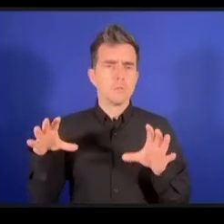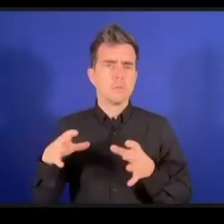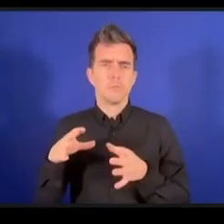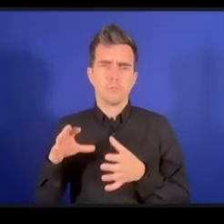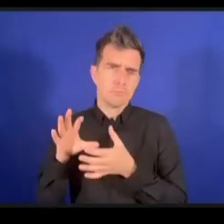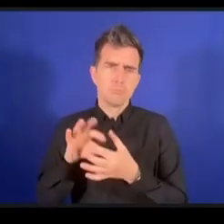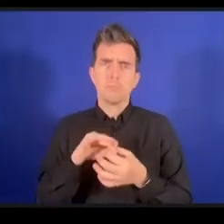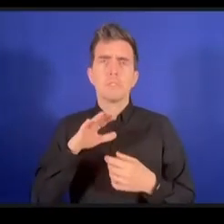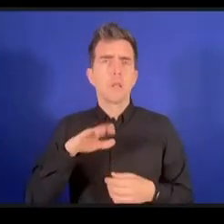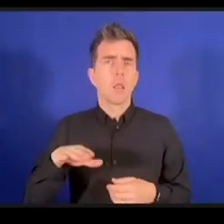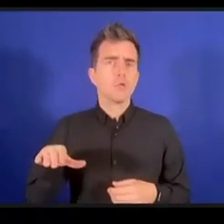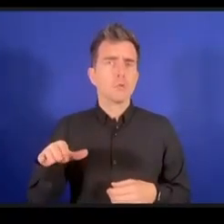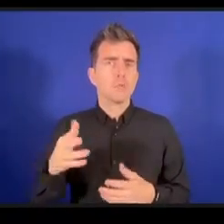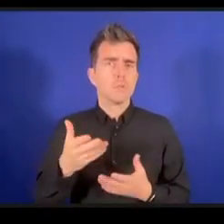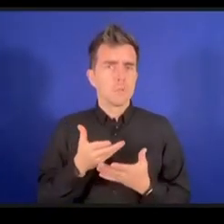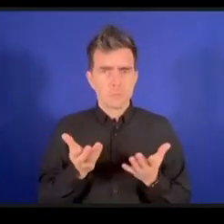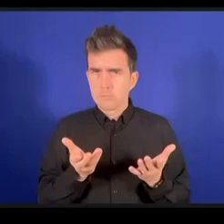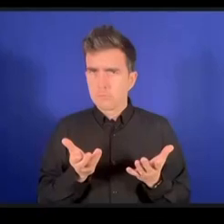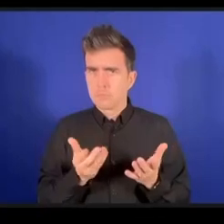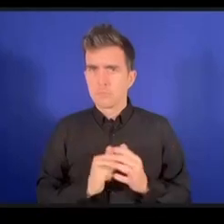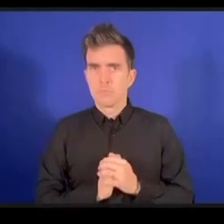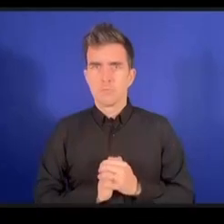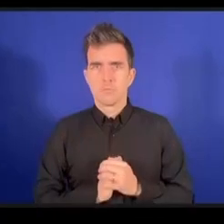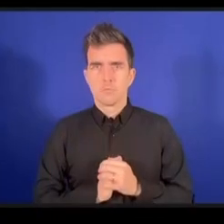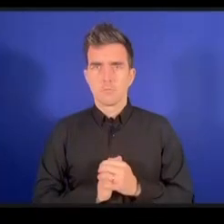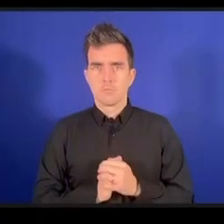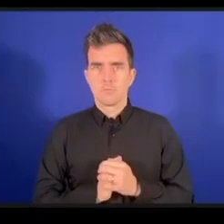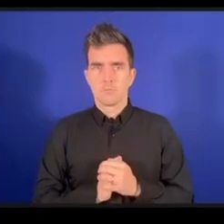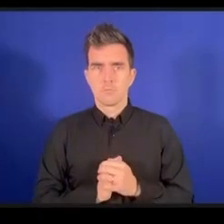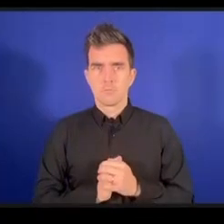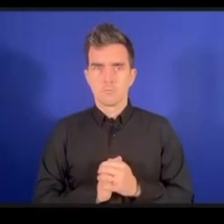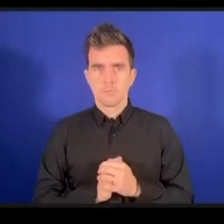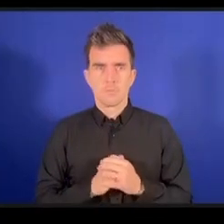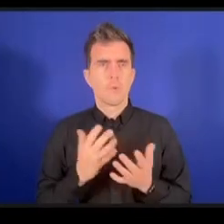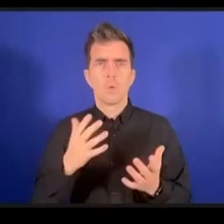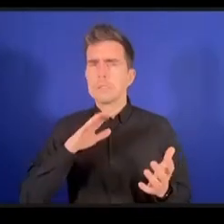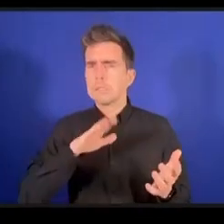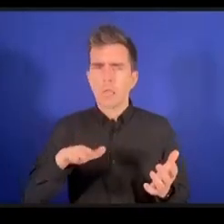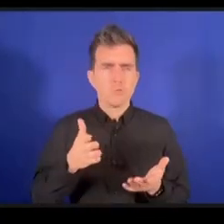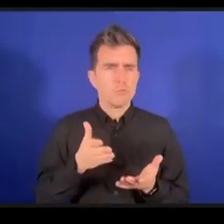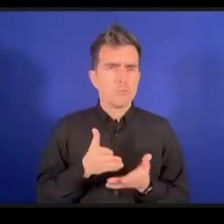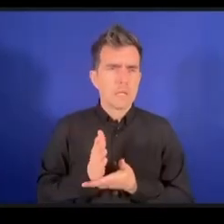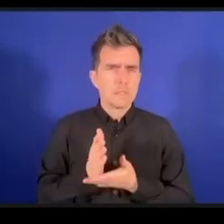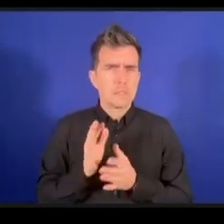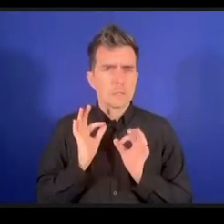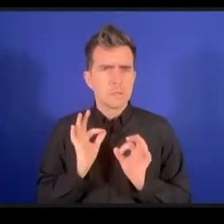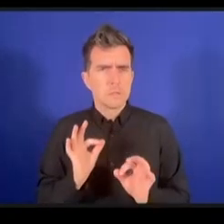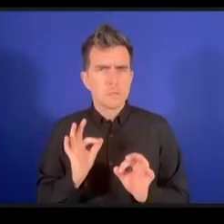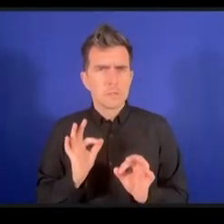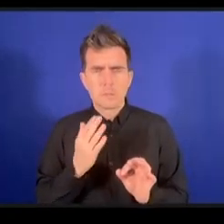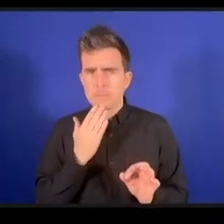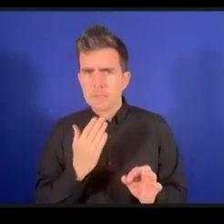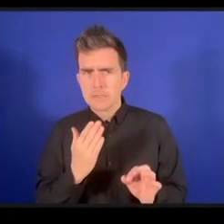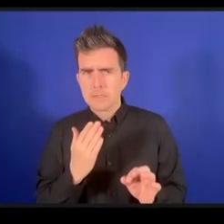حقوق حقوق الطفل بالأحرى شكراً لإعطاء الكلمة